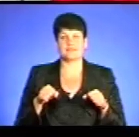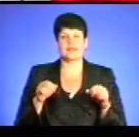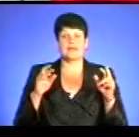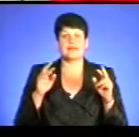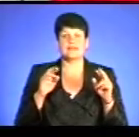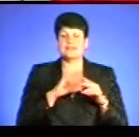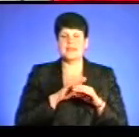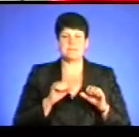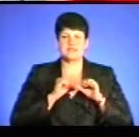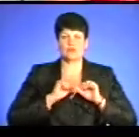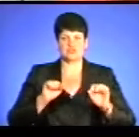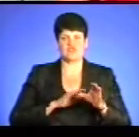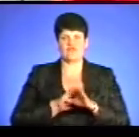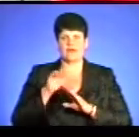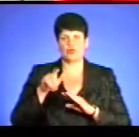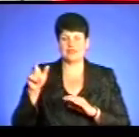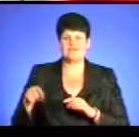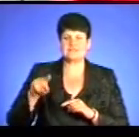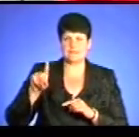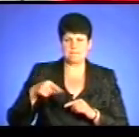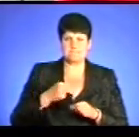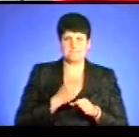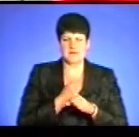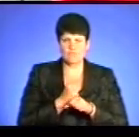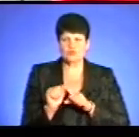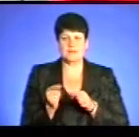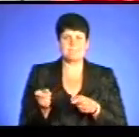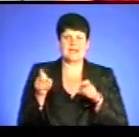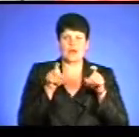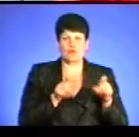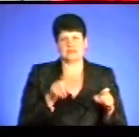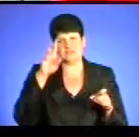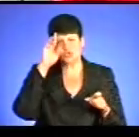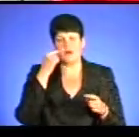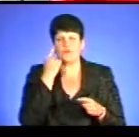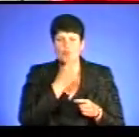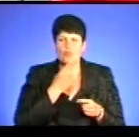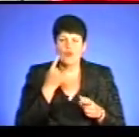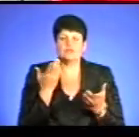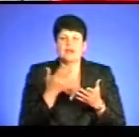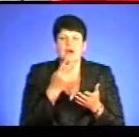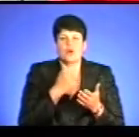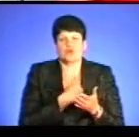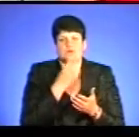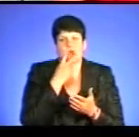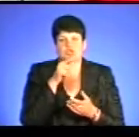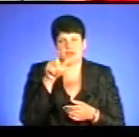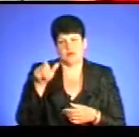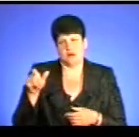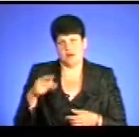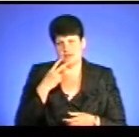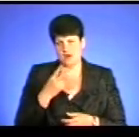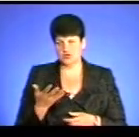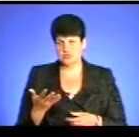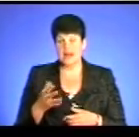непатріотичних виконавців примусити переходити все ж таки на державну мову, на мову, якою їх хоче бачити глядач. А в